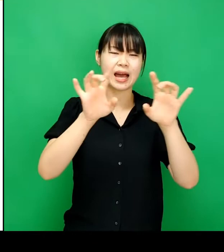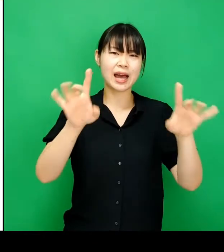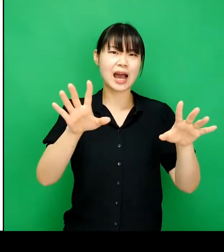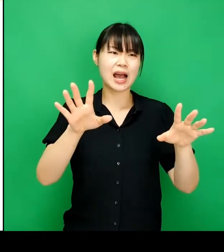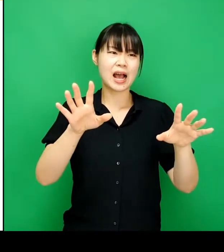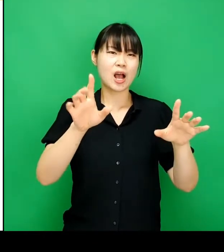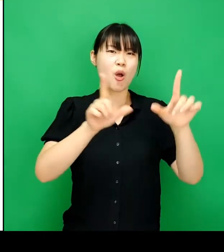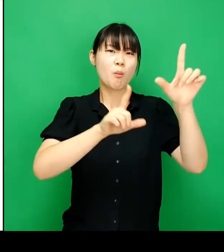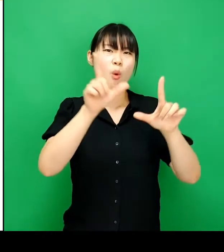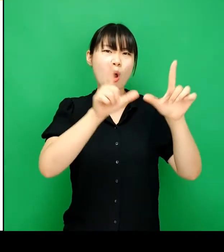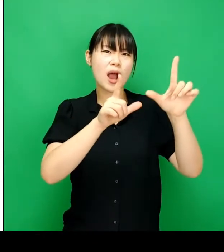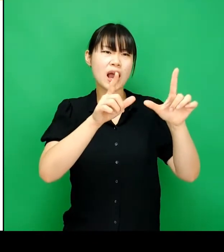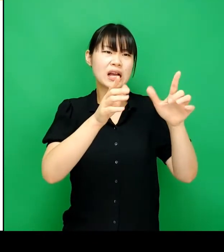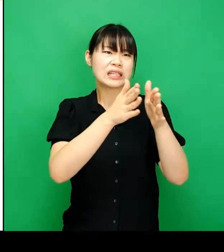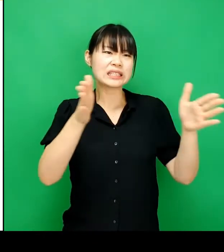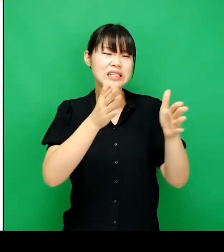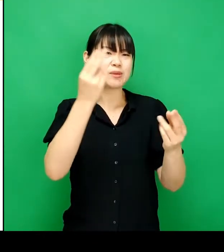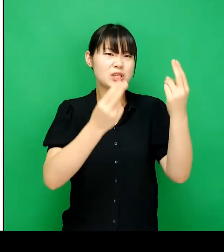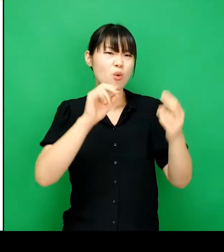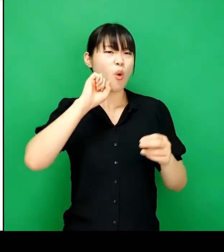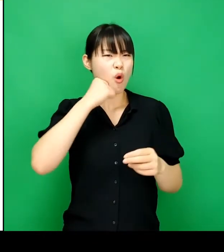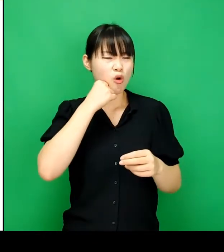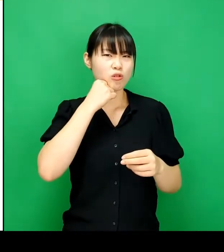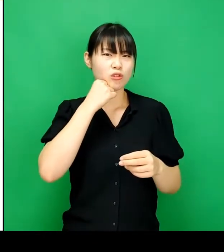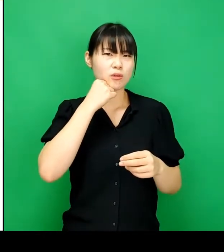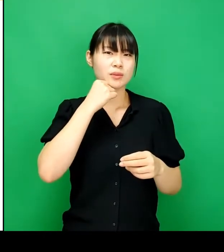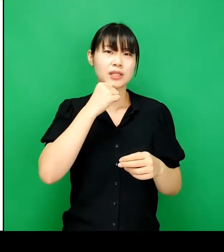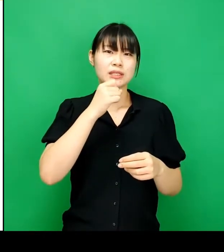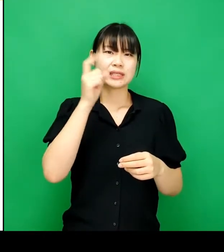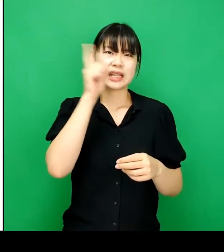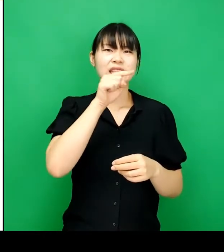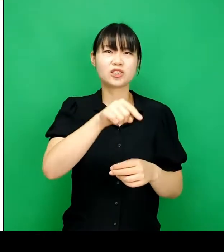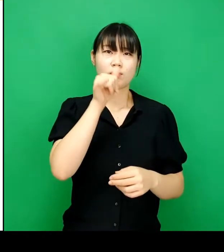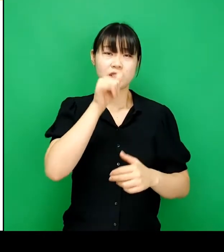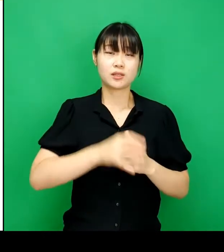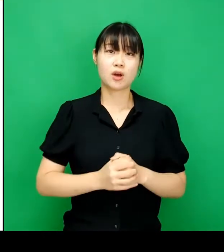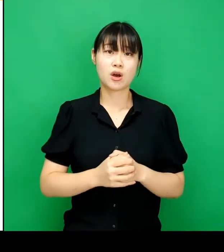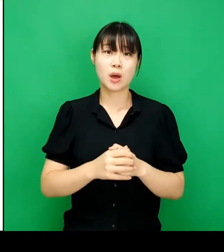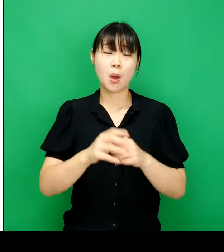파이차트보다 각 요소의 크기를 비교하기 힘들다는 단점이 있습니다.